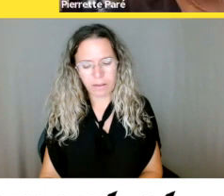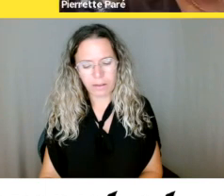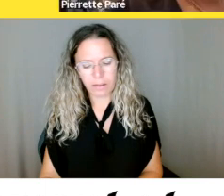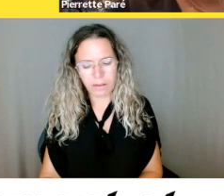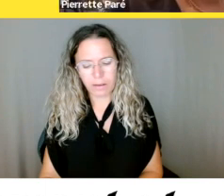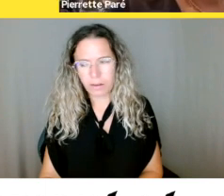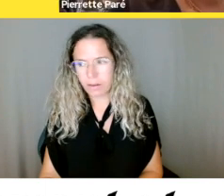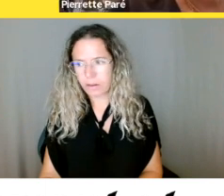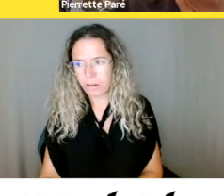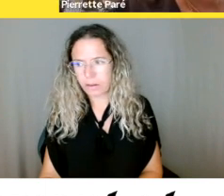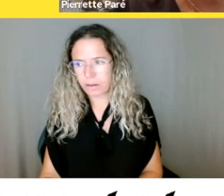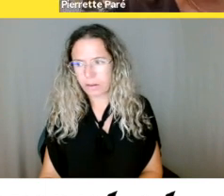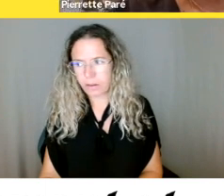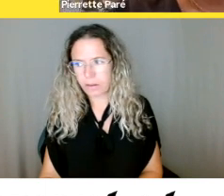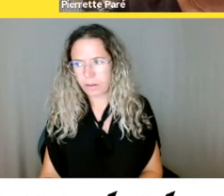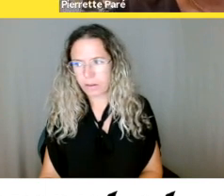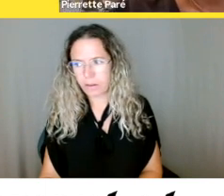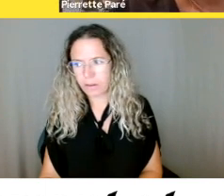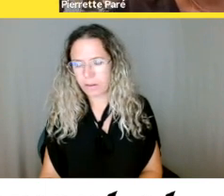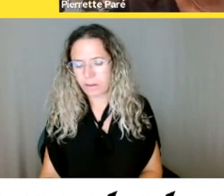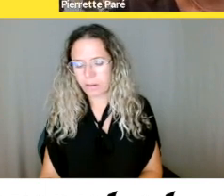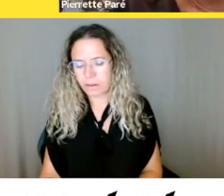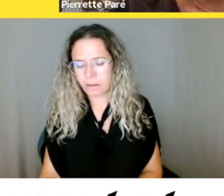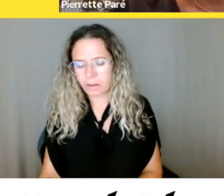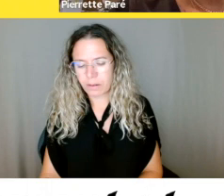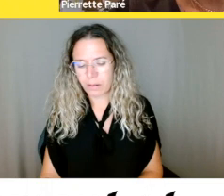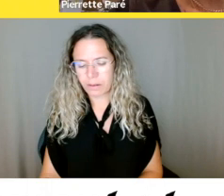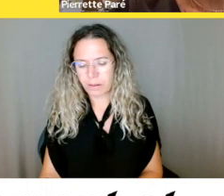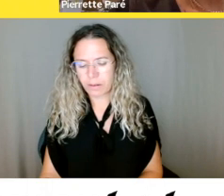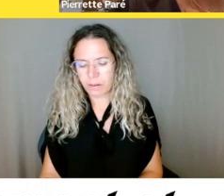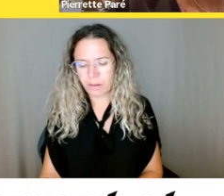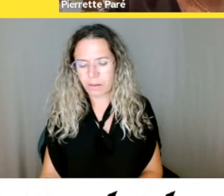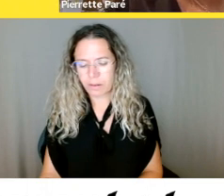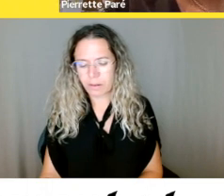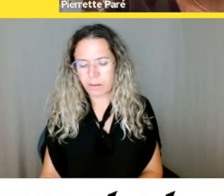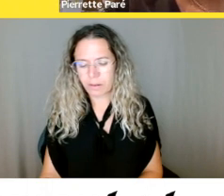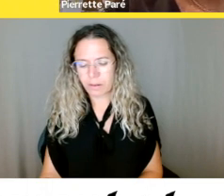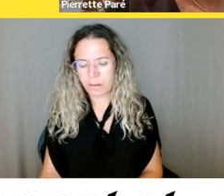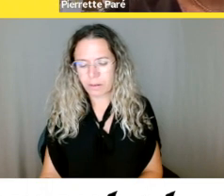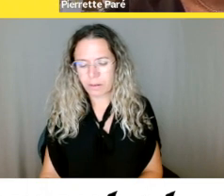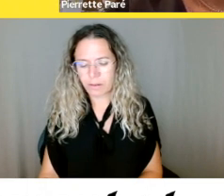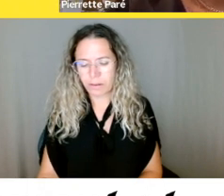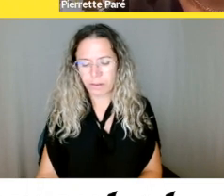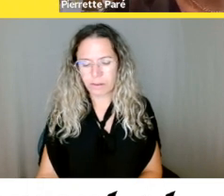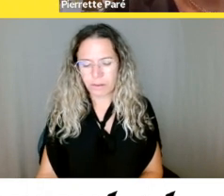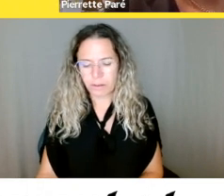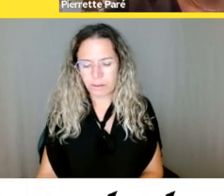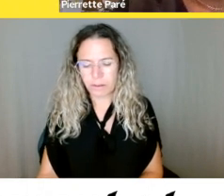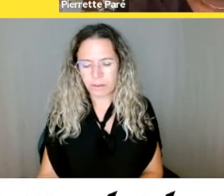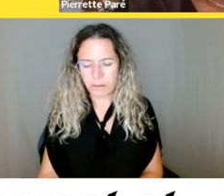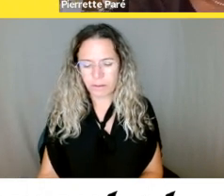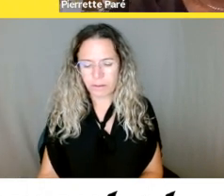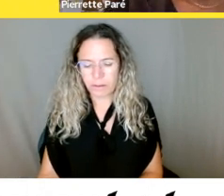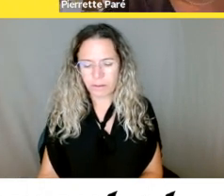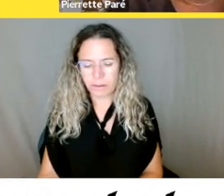C'est bon? Oui. OK. Non, c'est ce que je disais. Si eux autres ne peuvent pas nous aider,